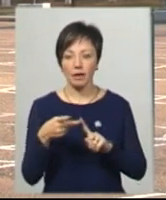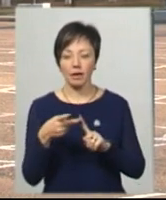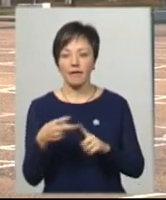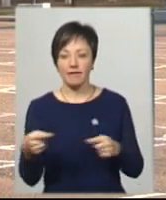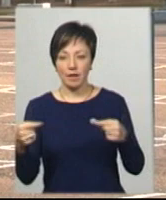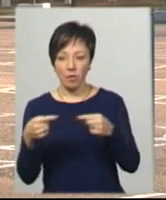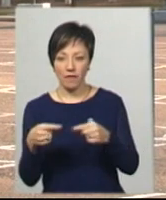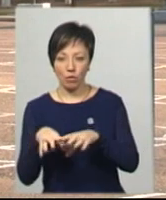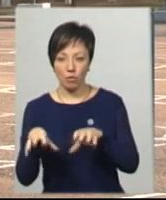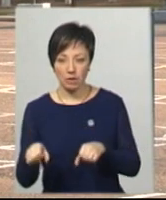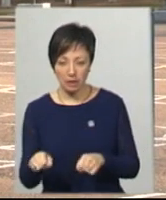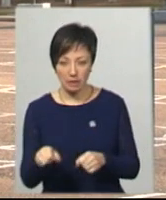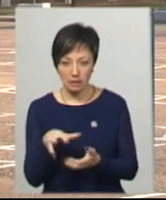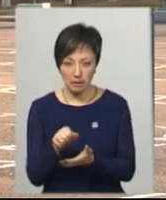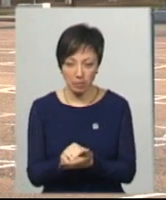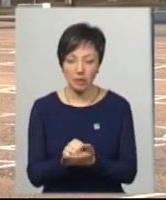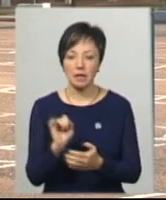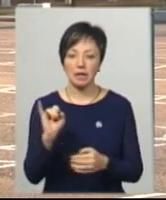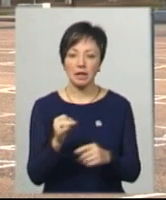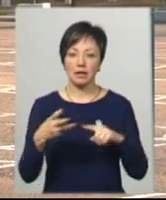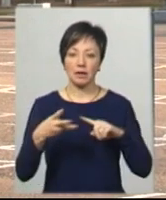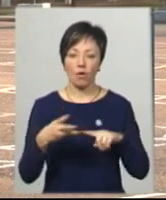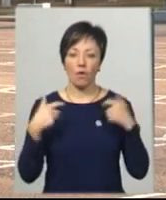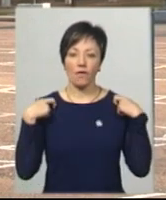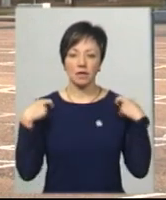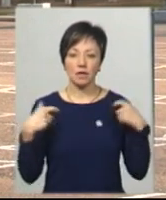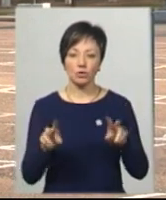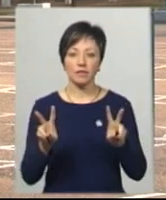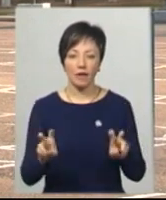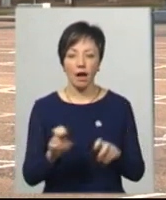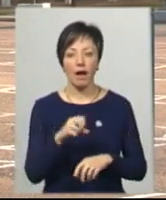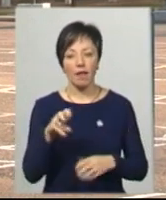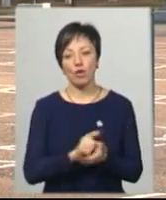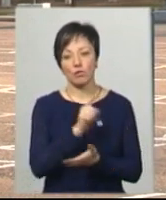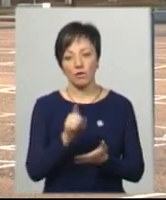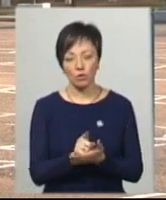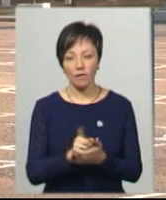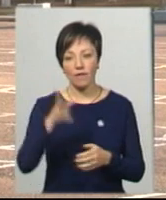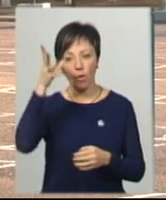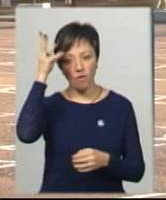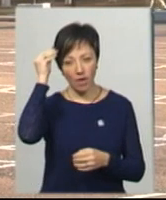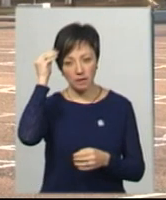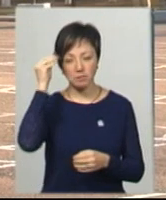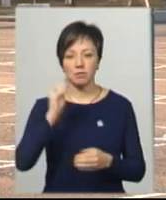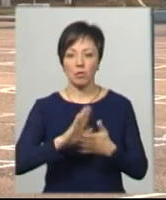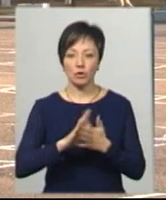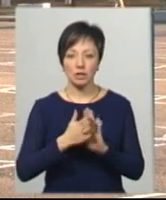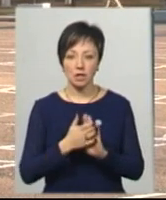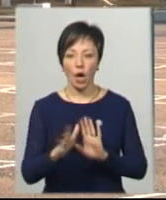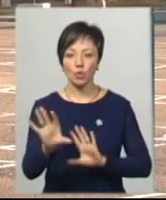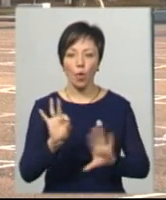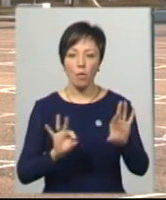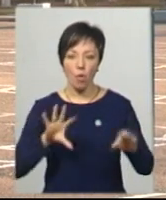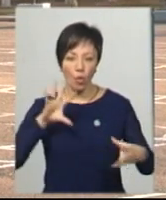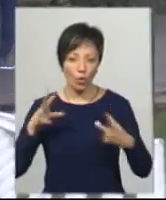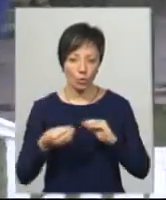відповідної посади займаної ним, і відповідного офіцерського звання, але з обов'язковим врахуванням позицій добору,